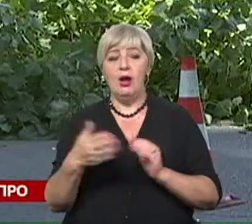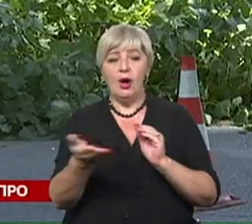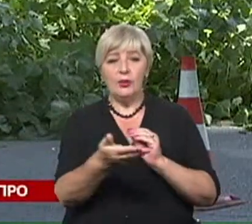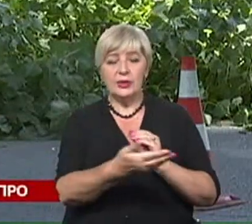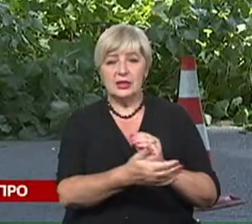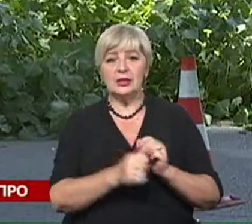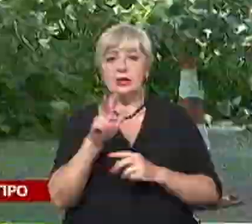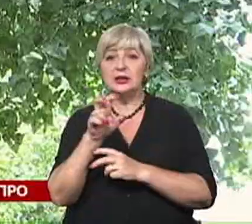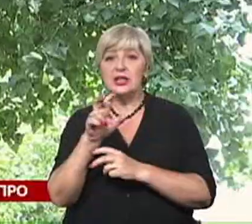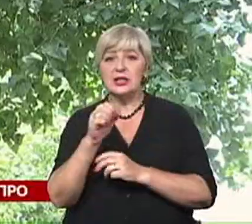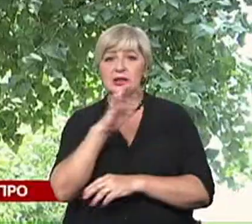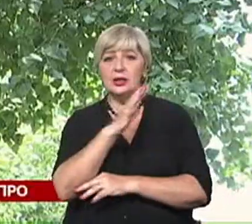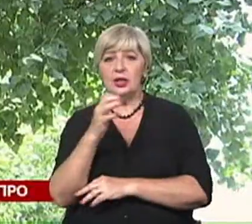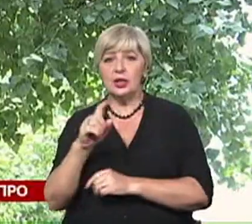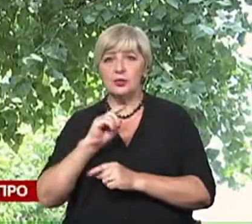щоб тролейбус зміг проїхати.